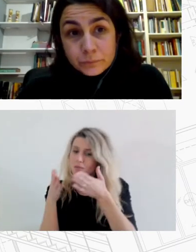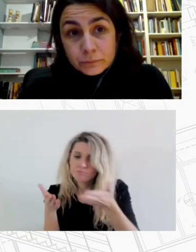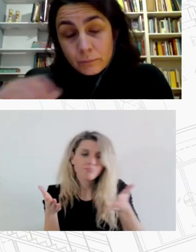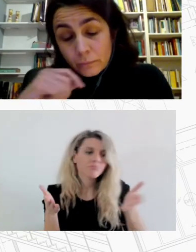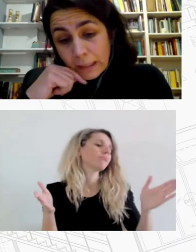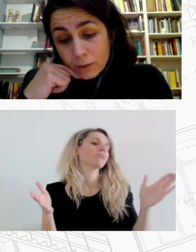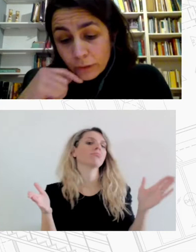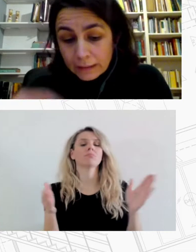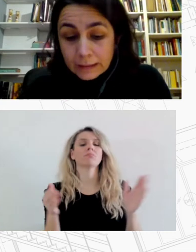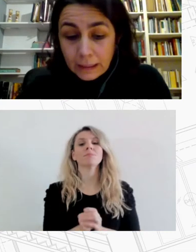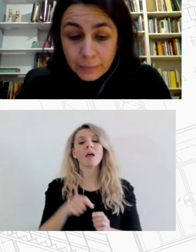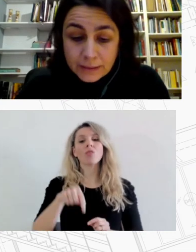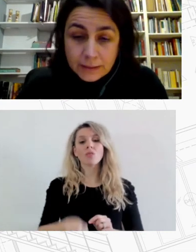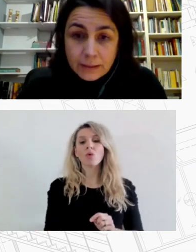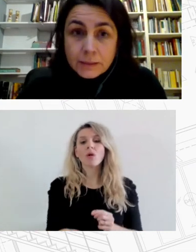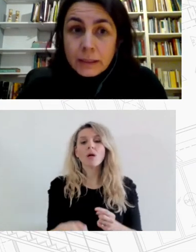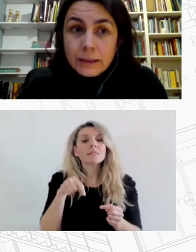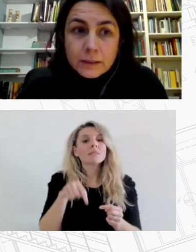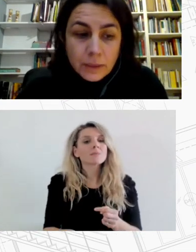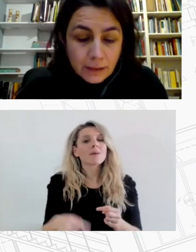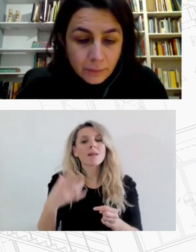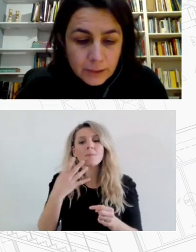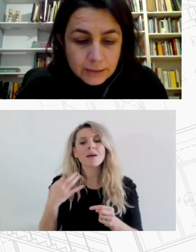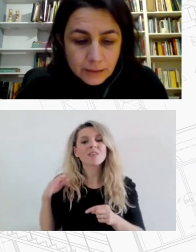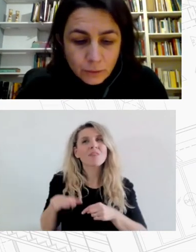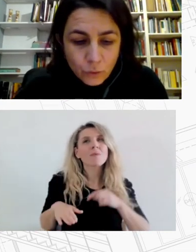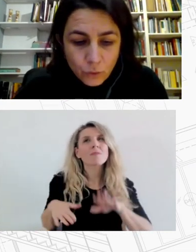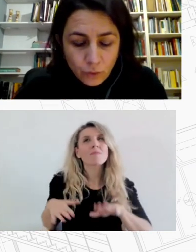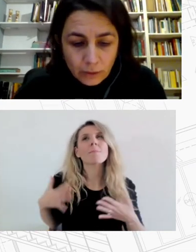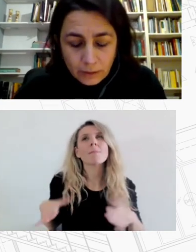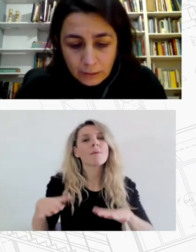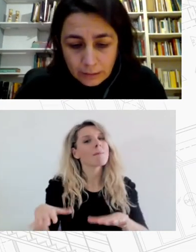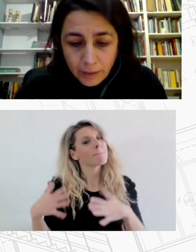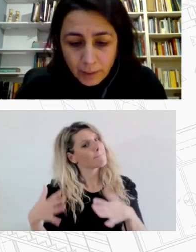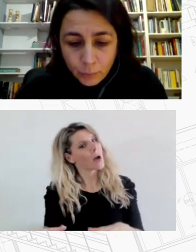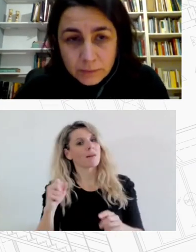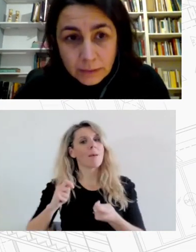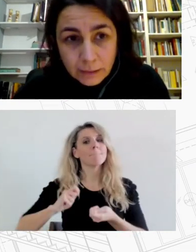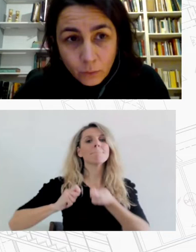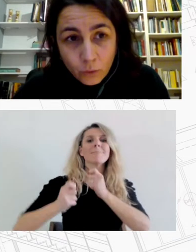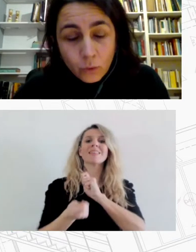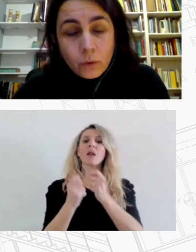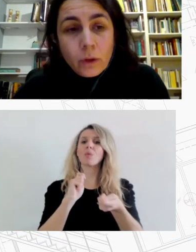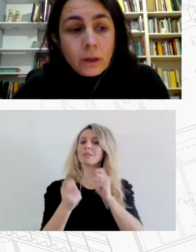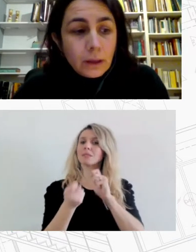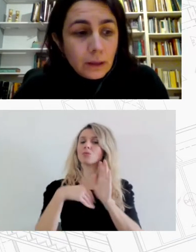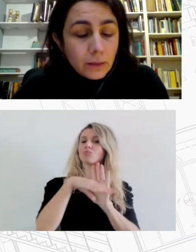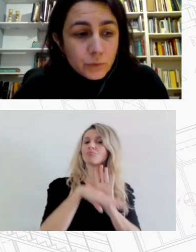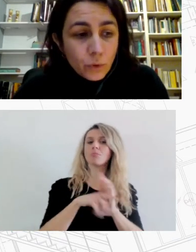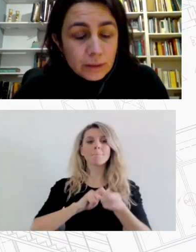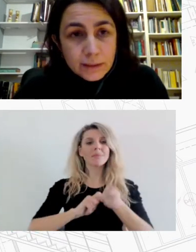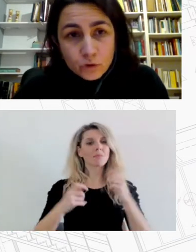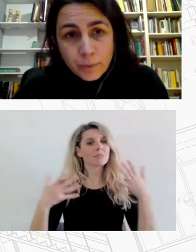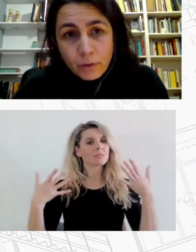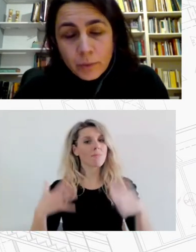έχουν γίνει κάποιες σημαντικές μεθαρρυθμίσεις και θεωρώ ήταν πάρα πολύ σημαντικό η